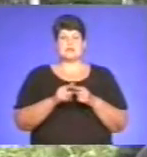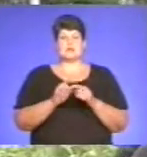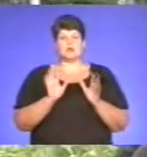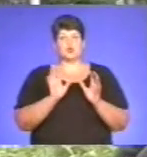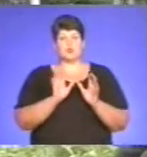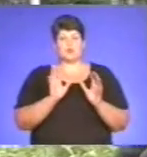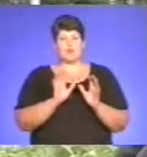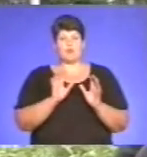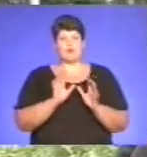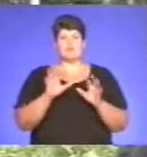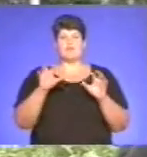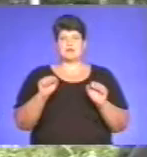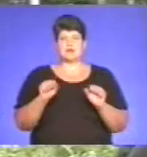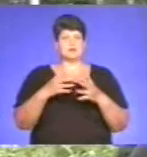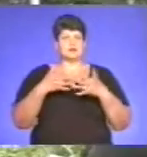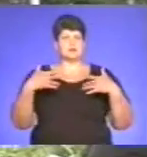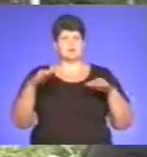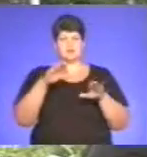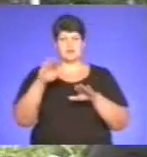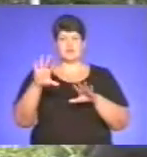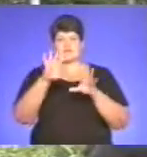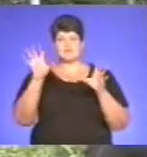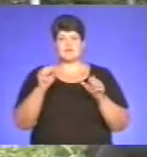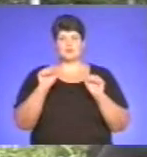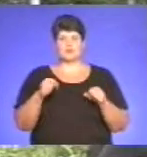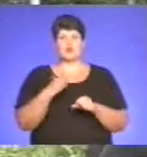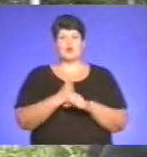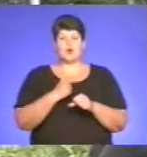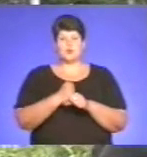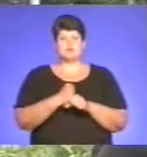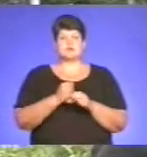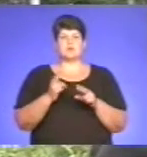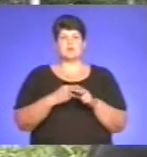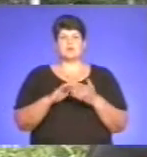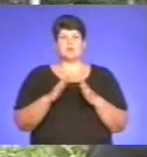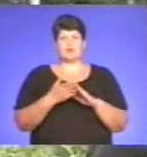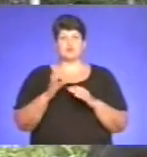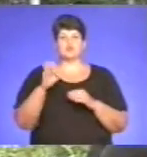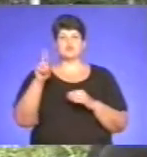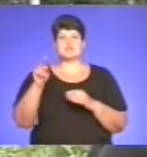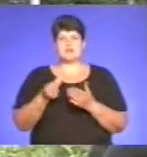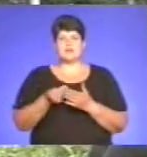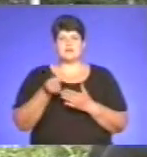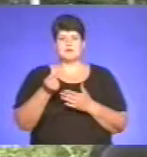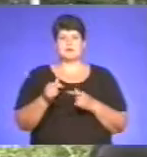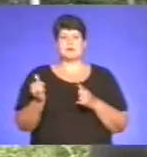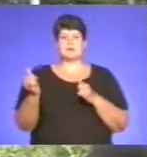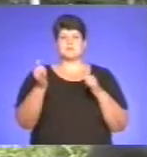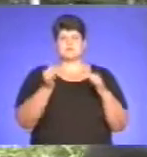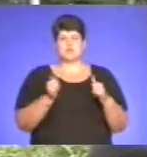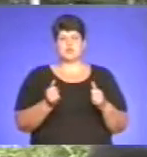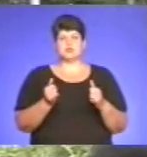влади будь-якого рівня. Все можливе робиться, безумовно, і соціальні виплати, і забезпечення